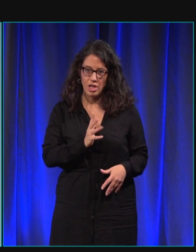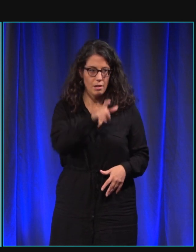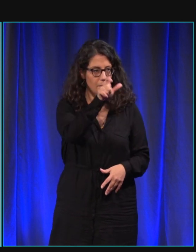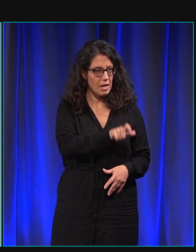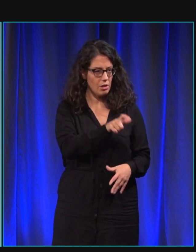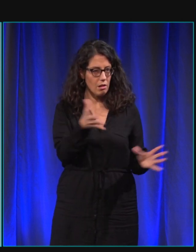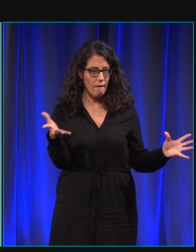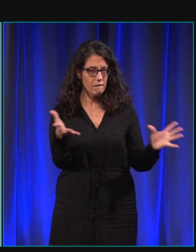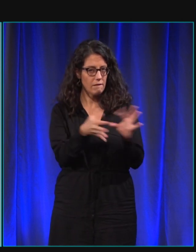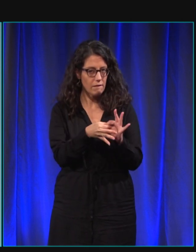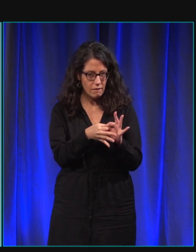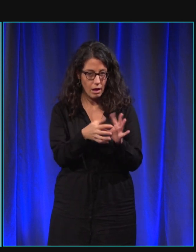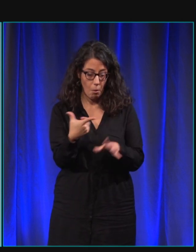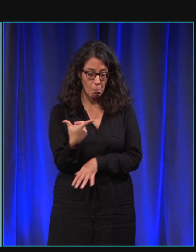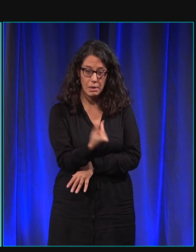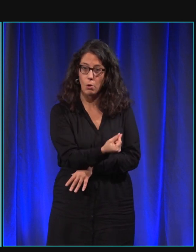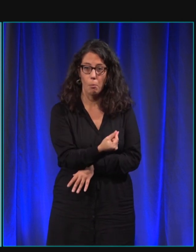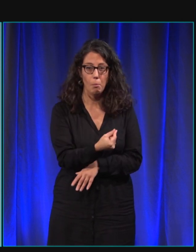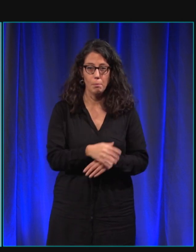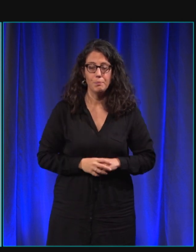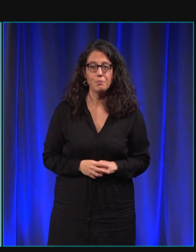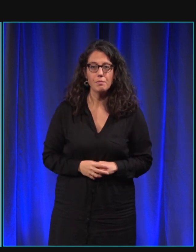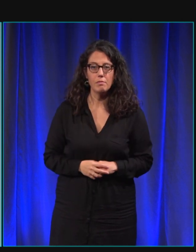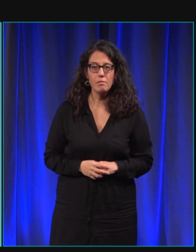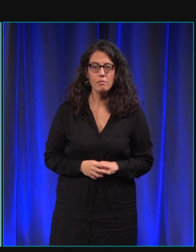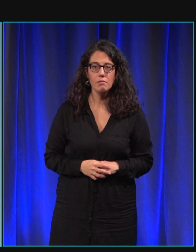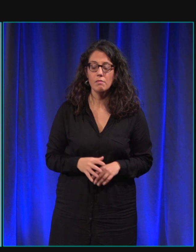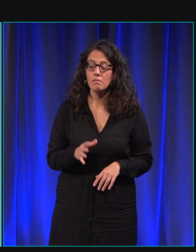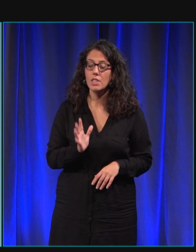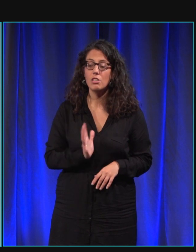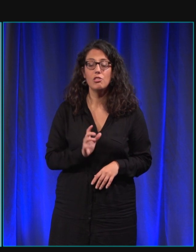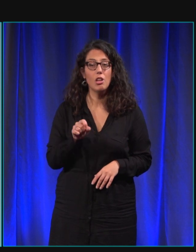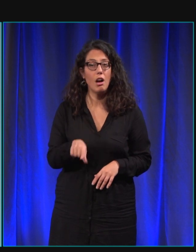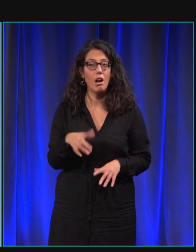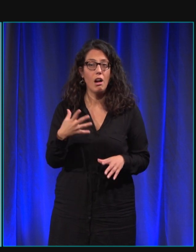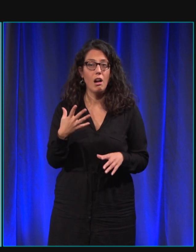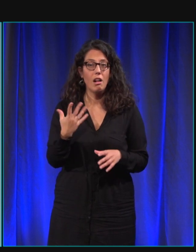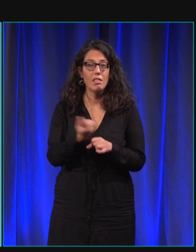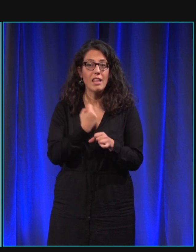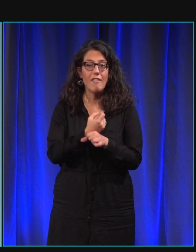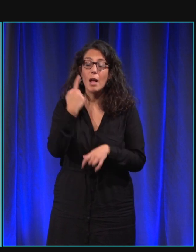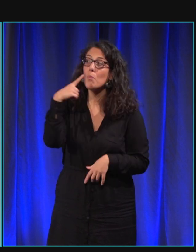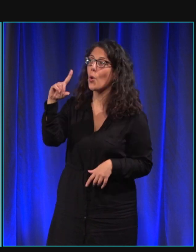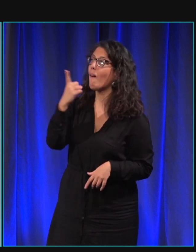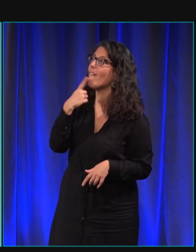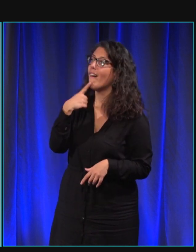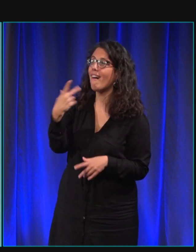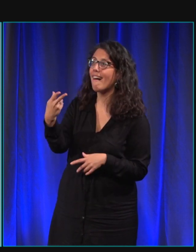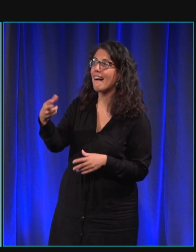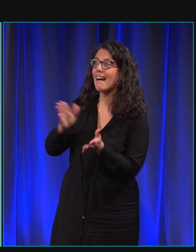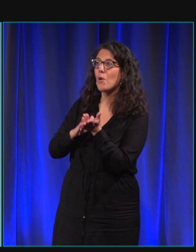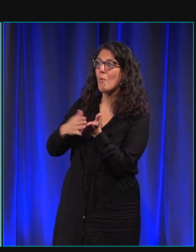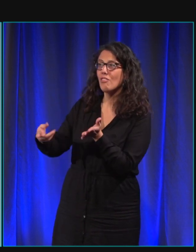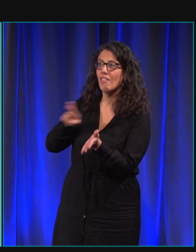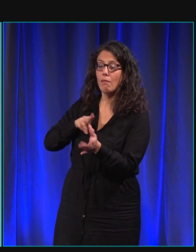vraiment former un binôme. Nos chiens ne travaillent pas à la friandise, ils travaillent vraiment pour ce